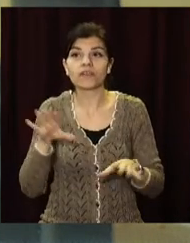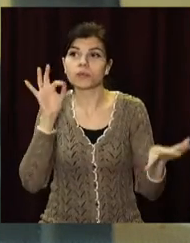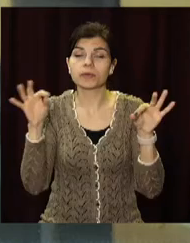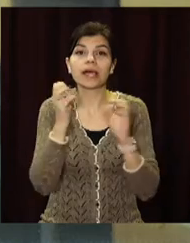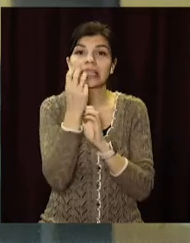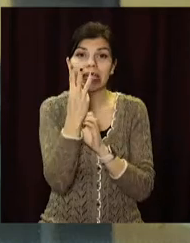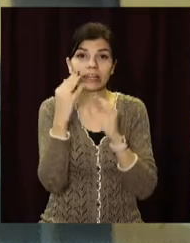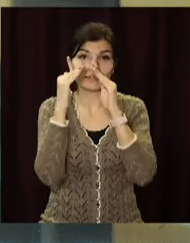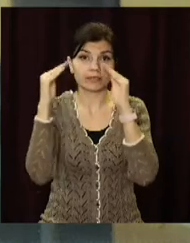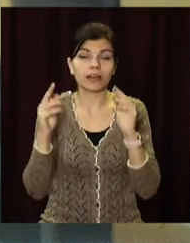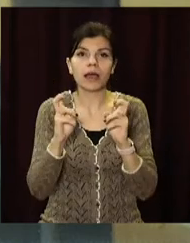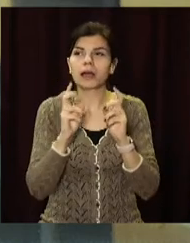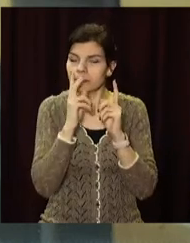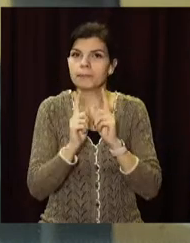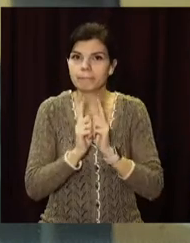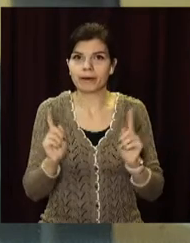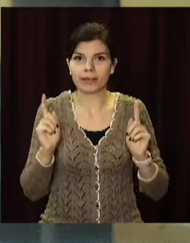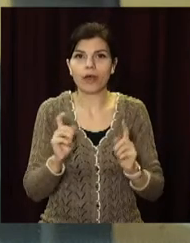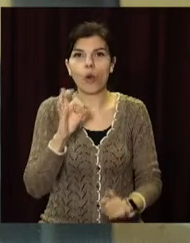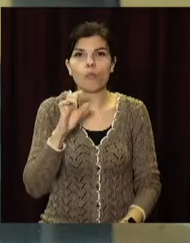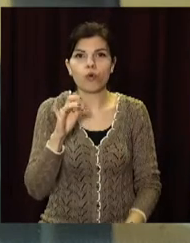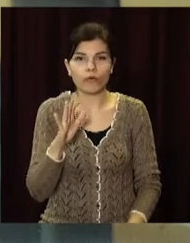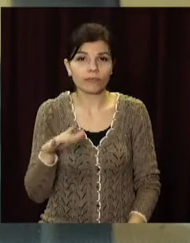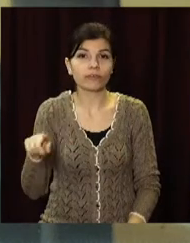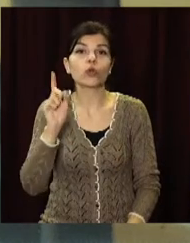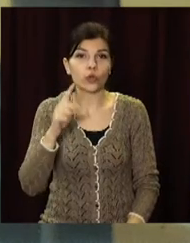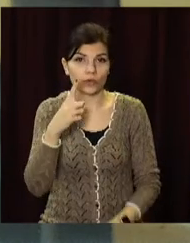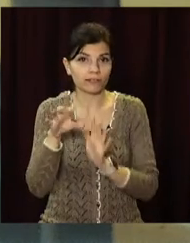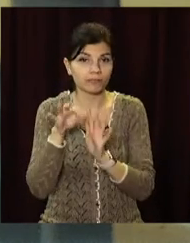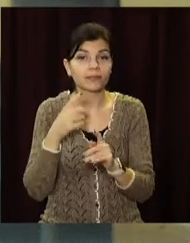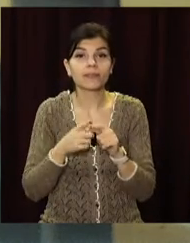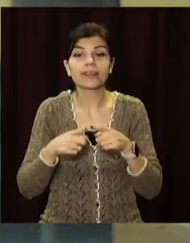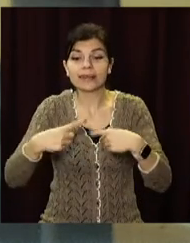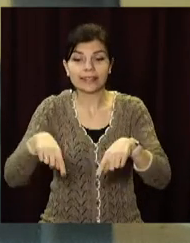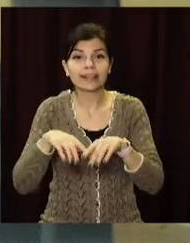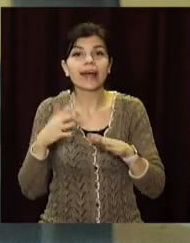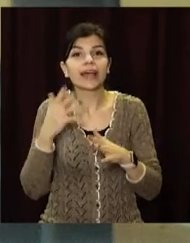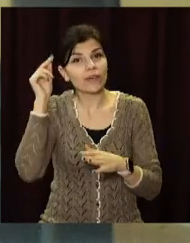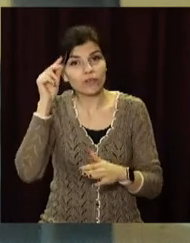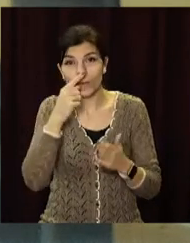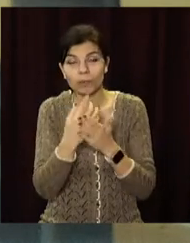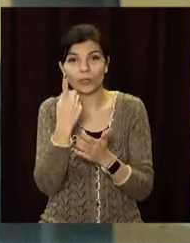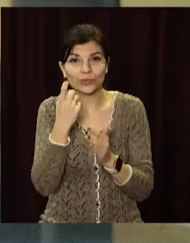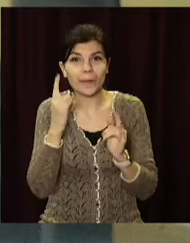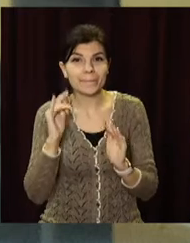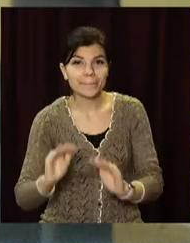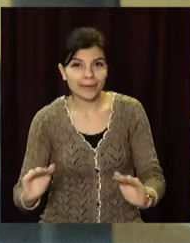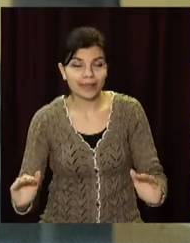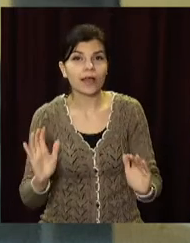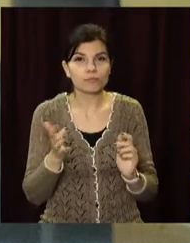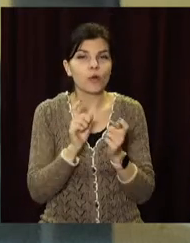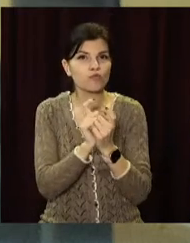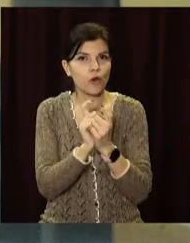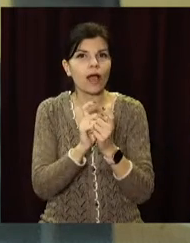13 будівель із родзинками. Обухівський дитсадок – один з них. Тож тепер заклад, у якому навчається понад сотня малюків, побореться за